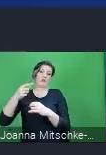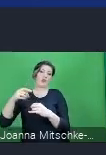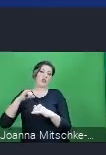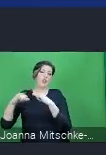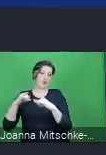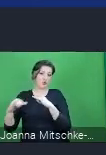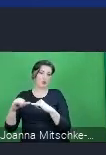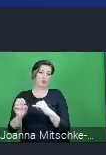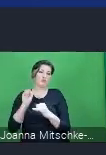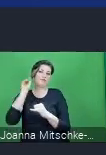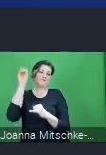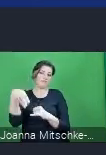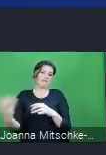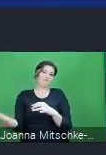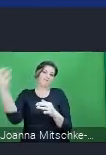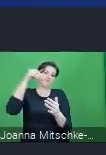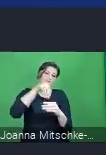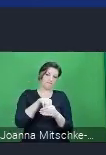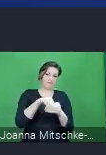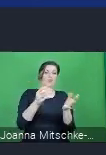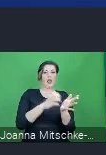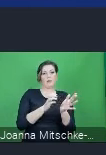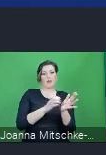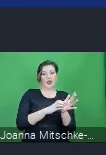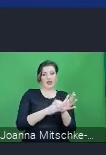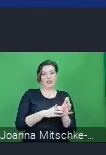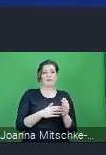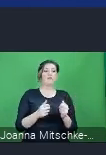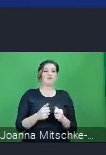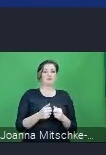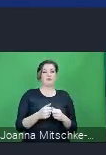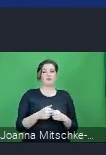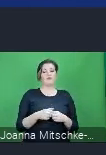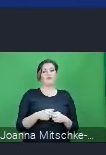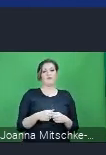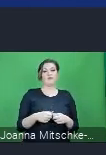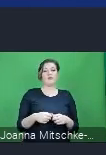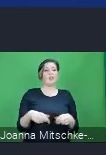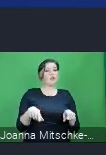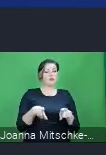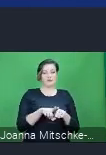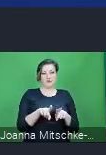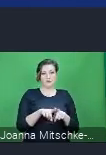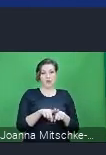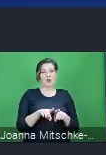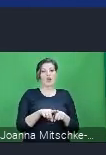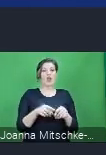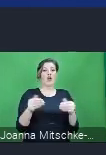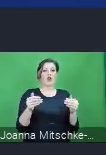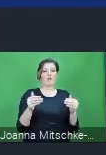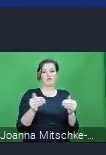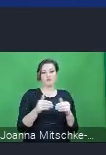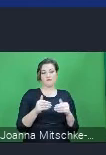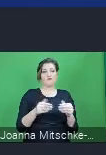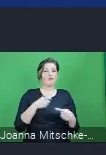Obowiązek złożenia deklaracji od momentu wejścia w życie komunikatu ogłoszonego